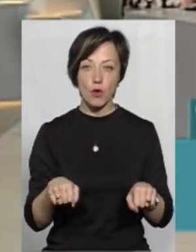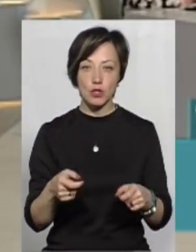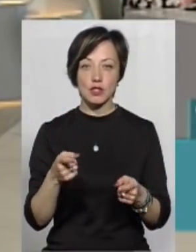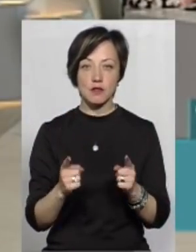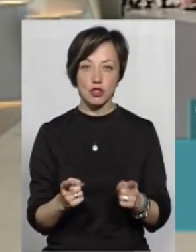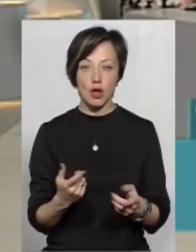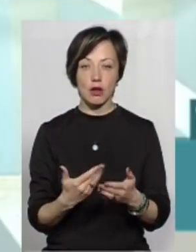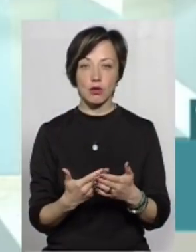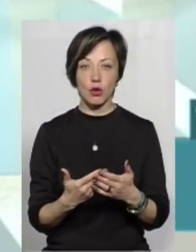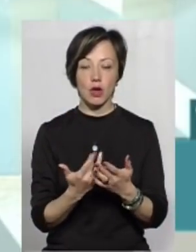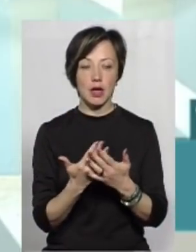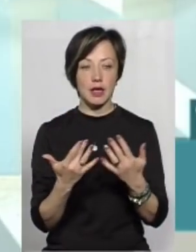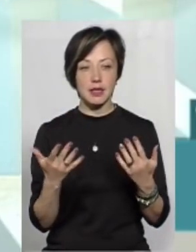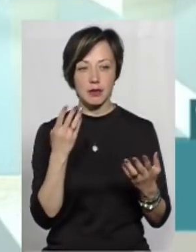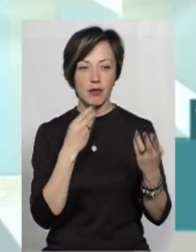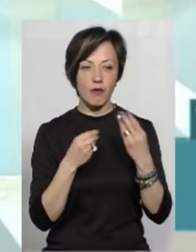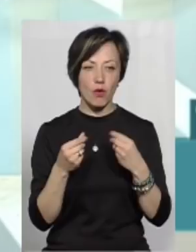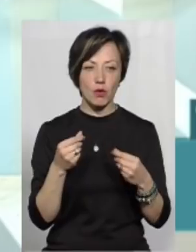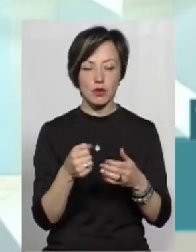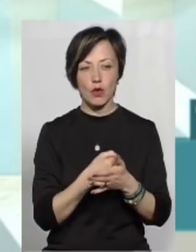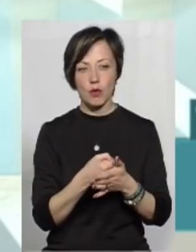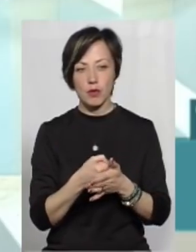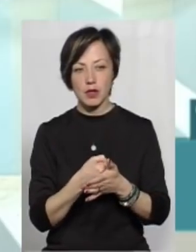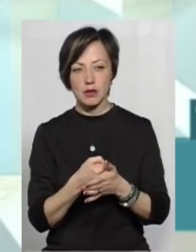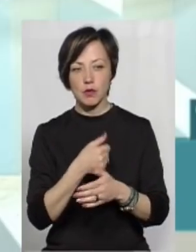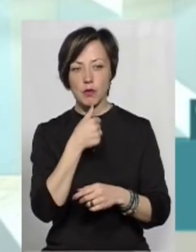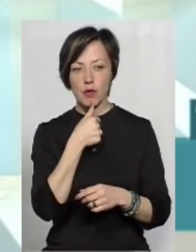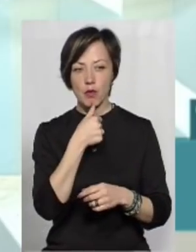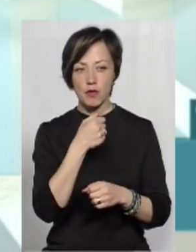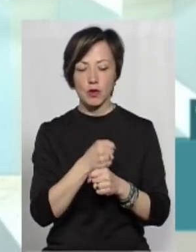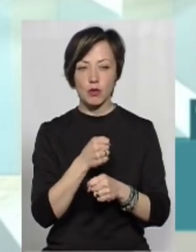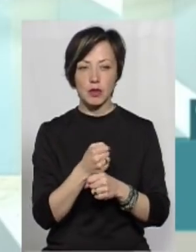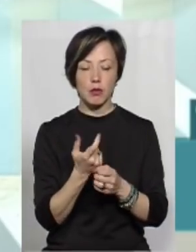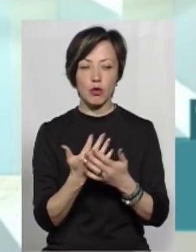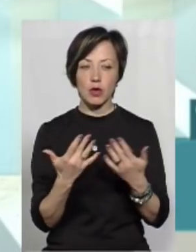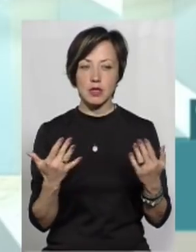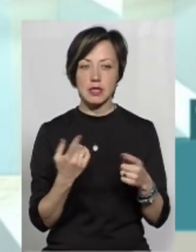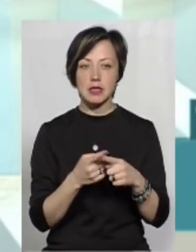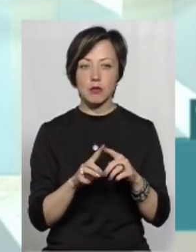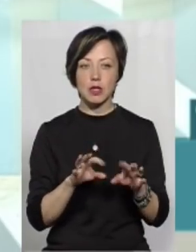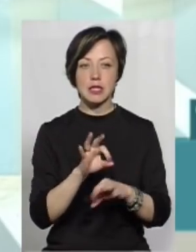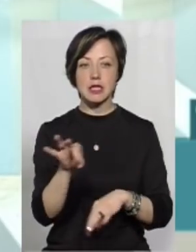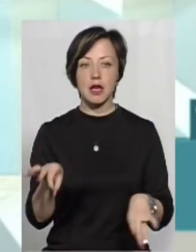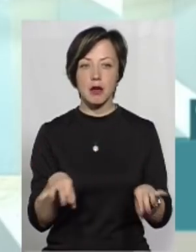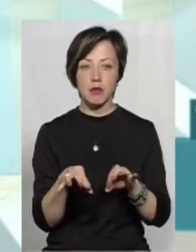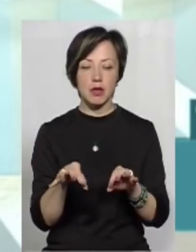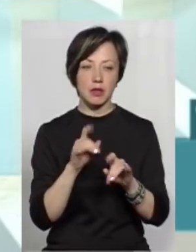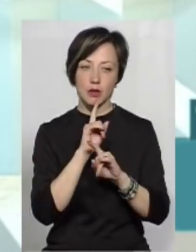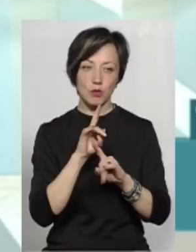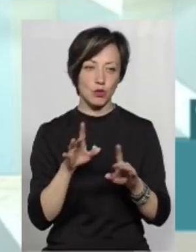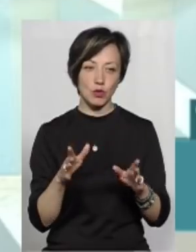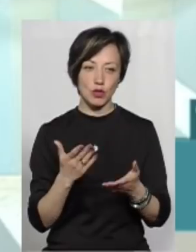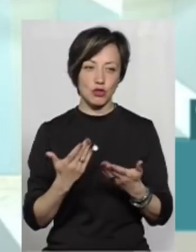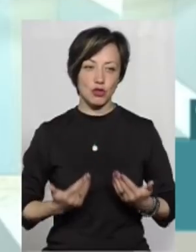звичайно, там різними фокусами, там лобізмом пробувати робити по-різному. Але це все буде схема, яка не буде